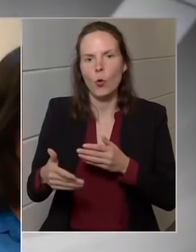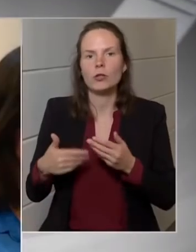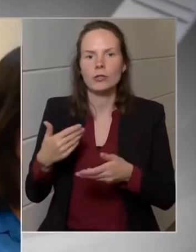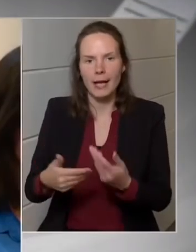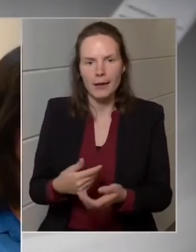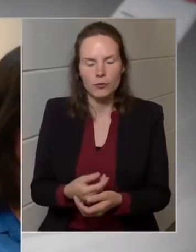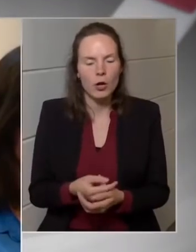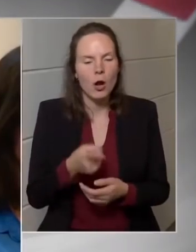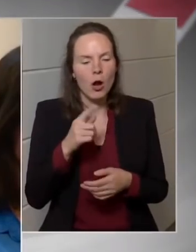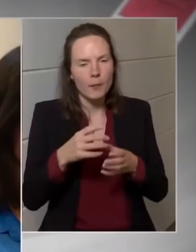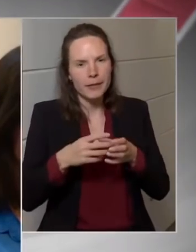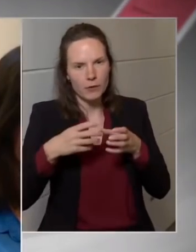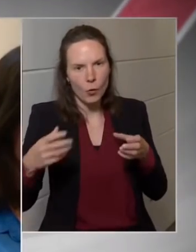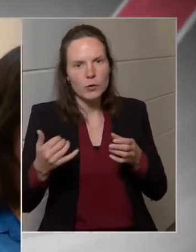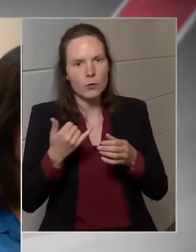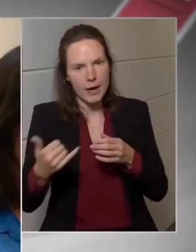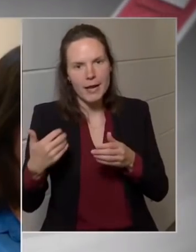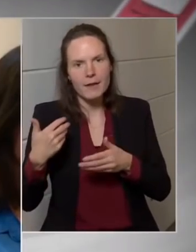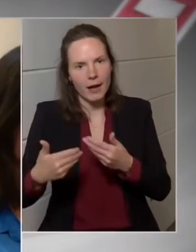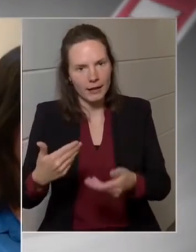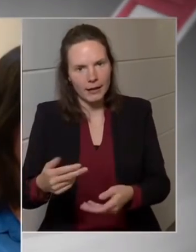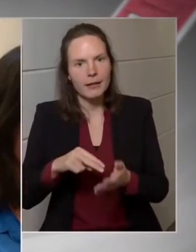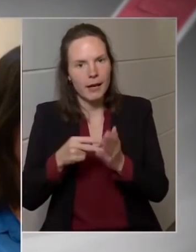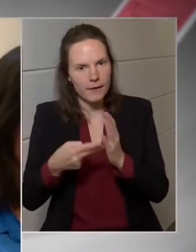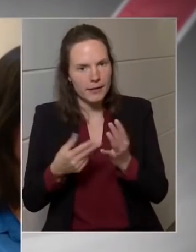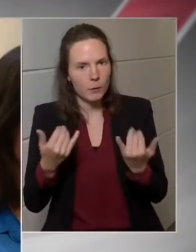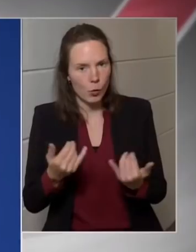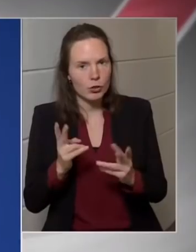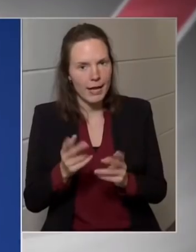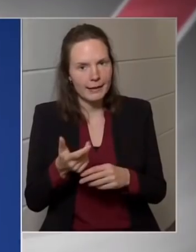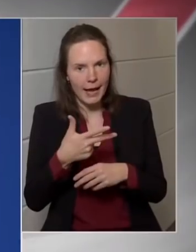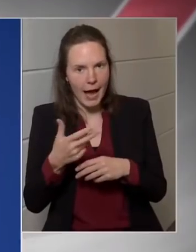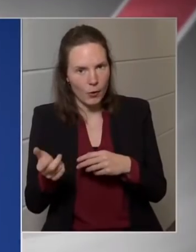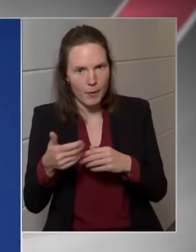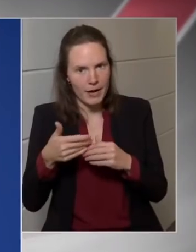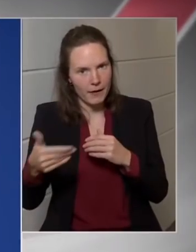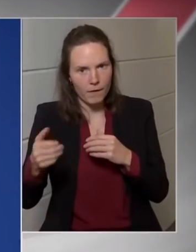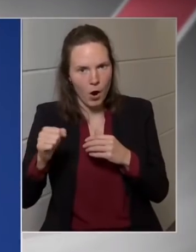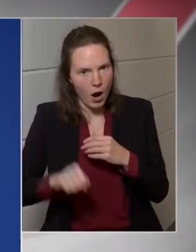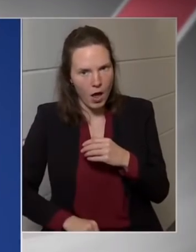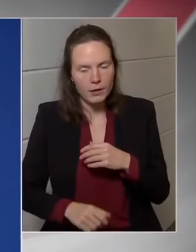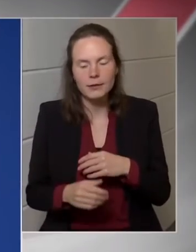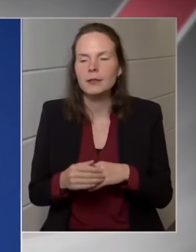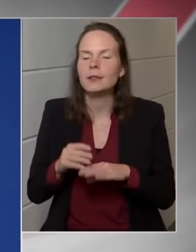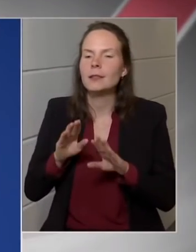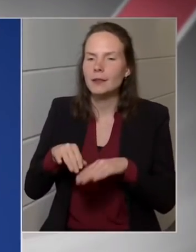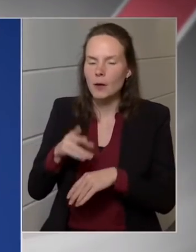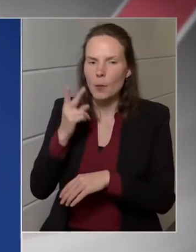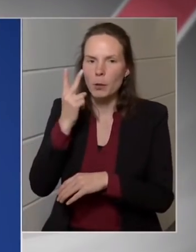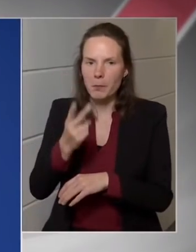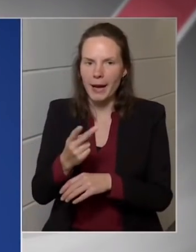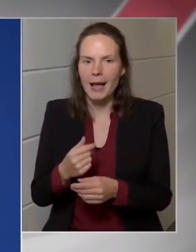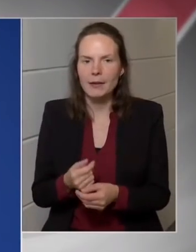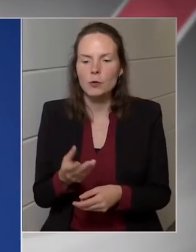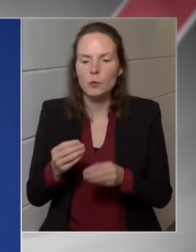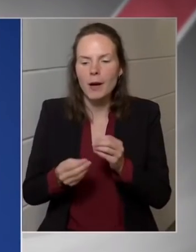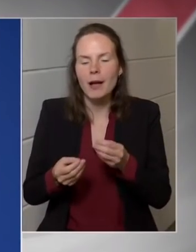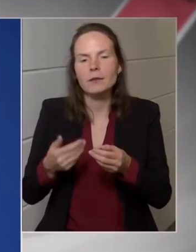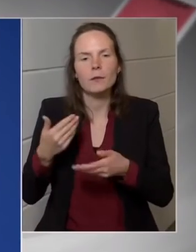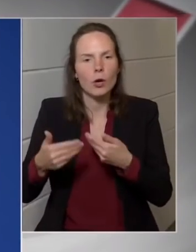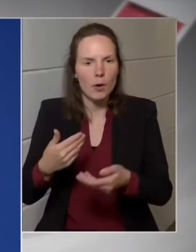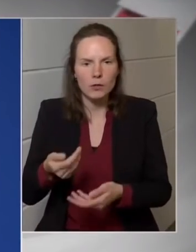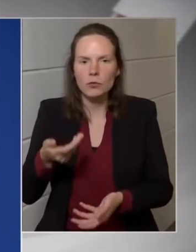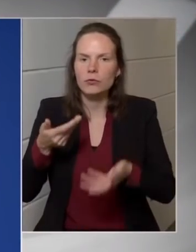évekig előre tervezett, azt most lehet, hogy három év alatt meg akarja valósítani. Hány, majd meglátjuk, mert ott is folyamatosan tárgyalunk, hogy